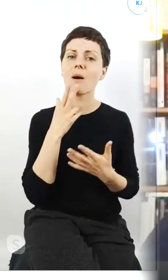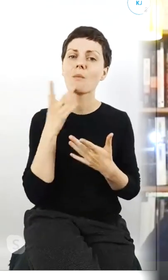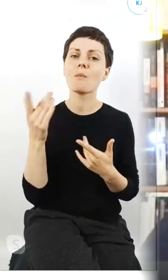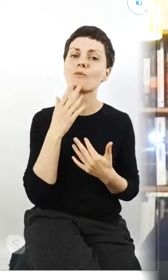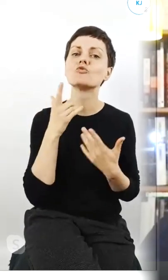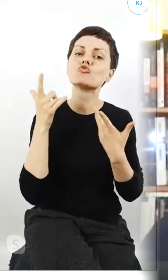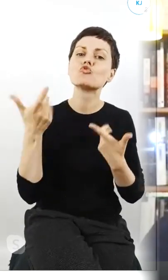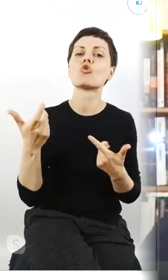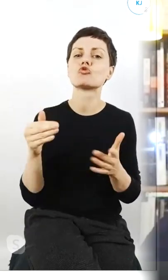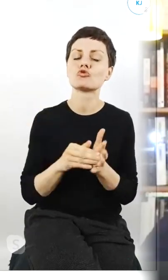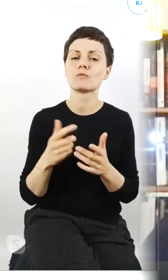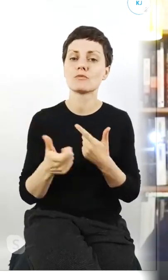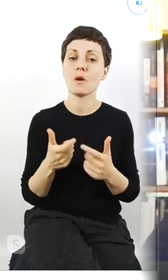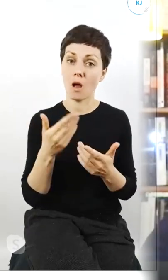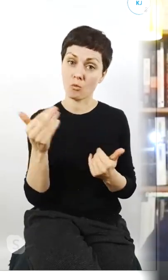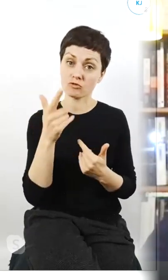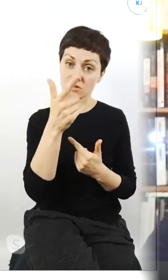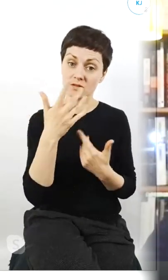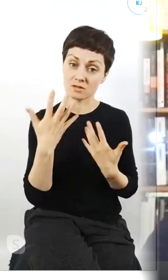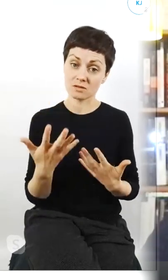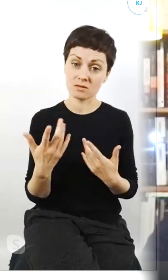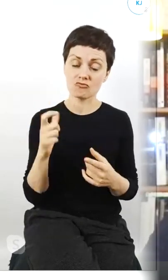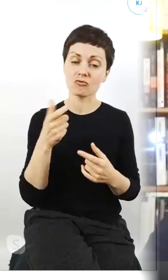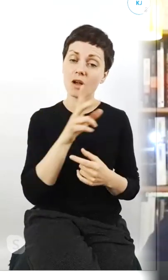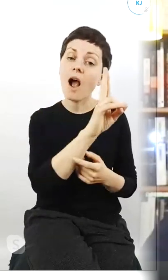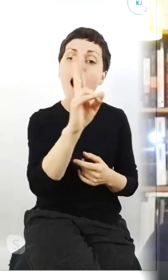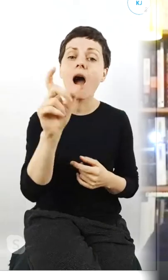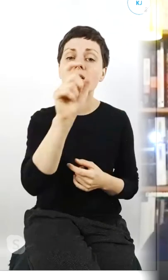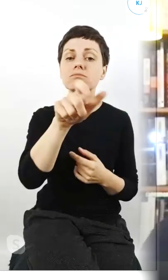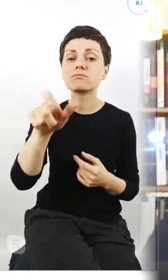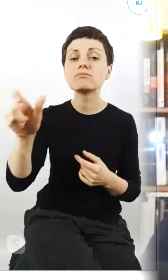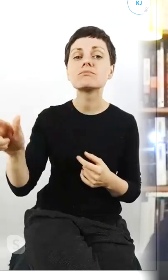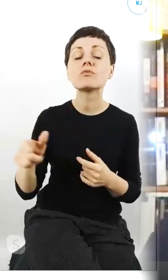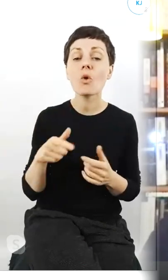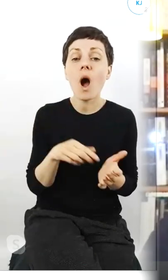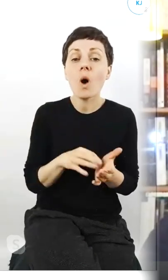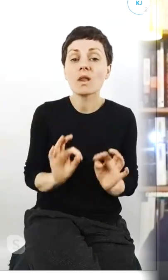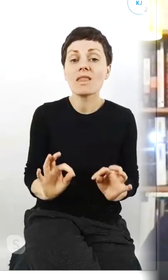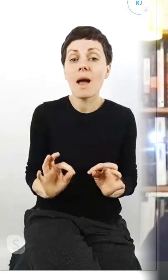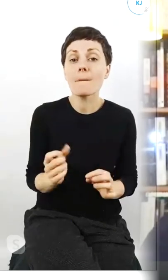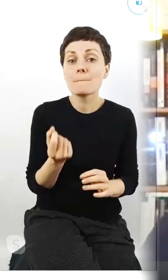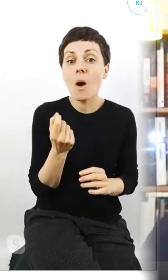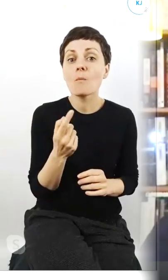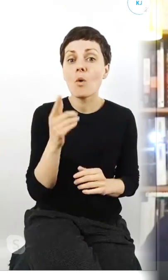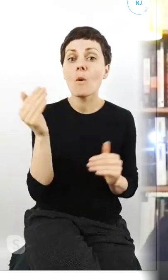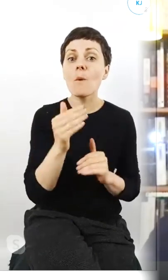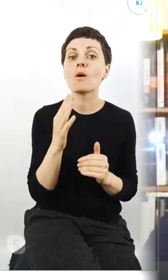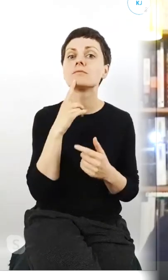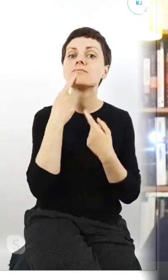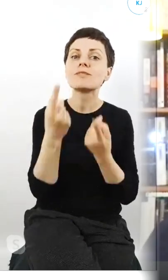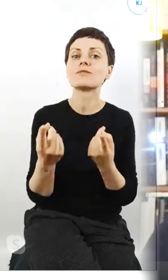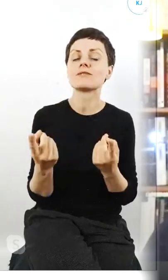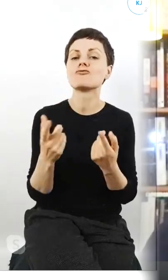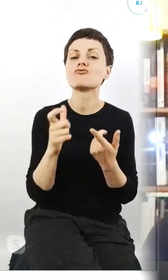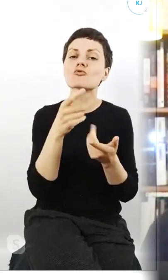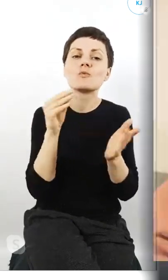trzeba czy każdy z was poprzedniko to właśnie jest ten moment żeby jakimś manifestem zakończyć